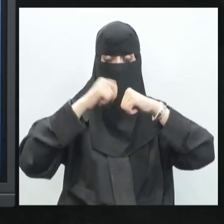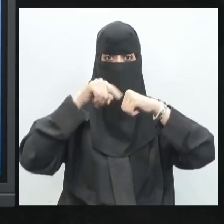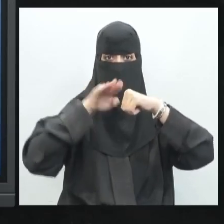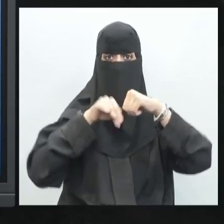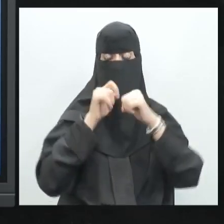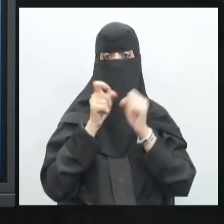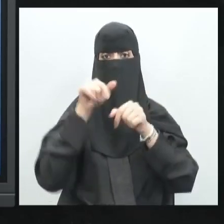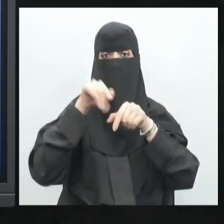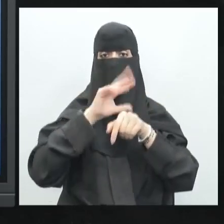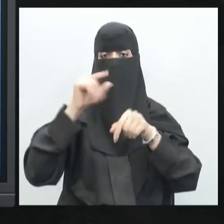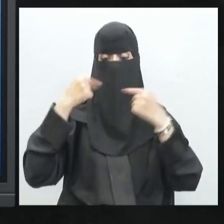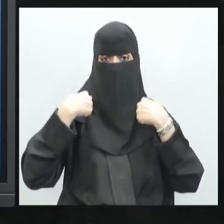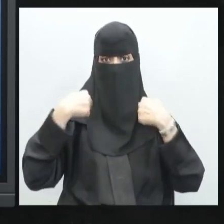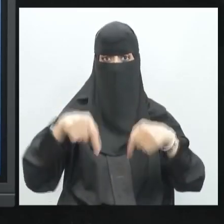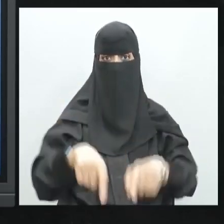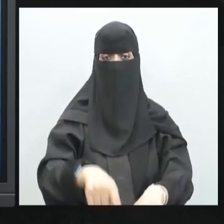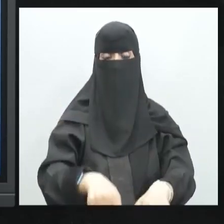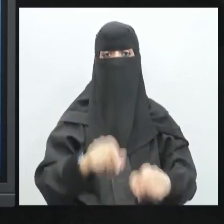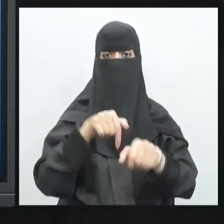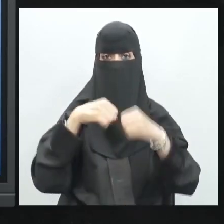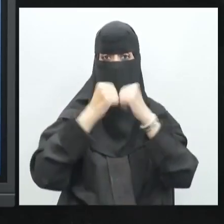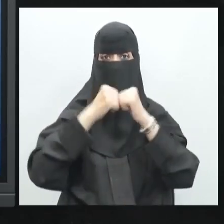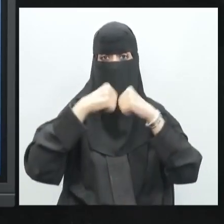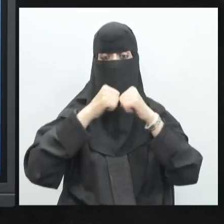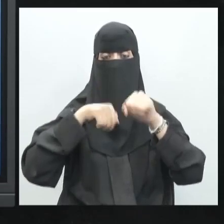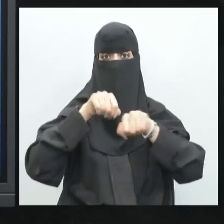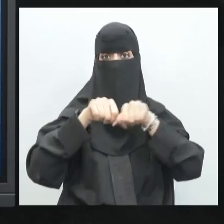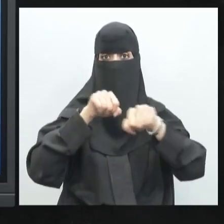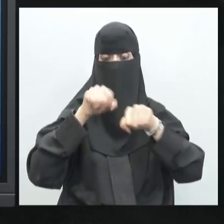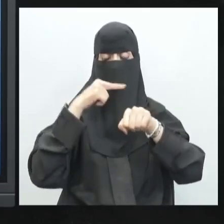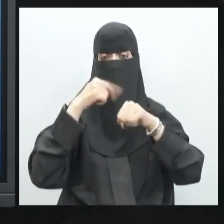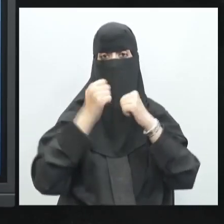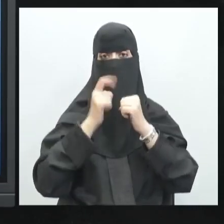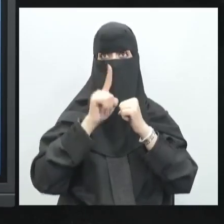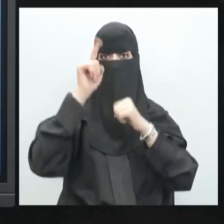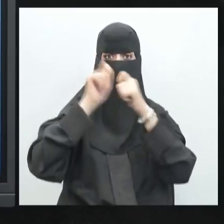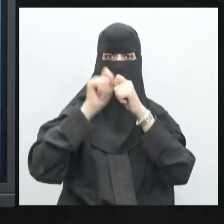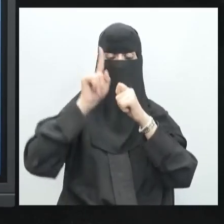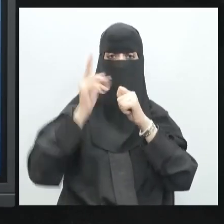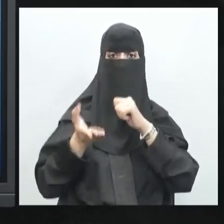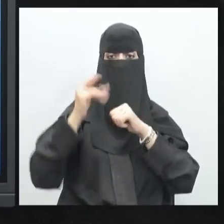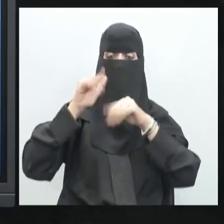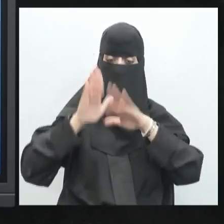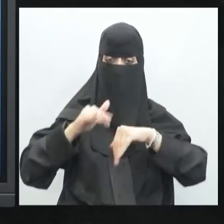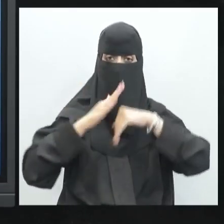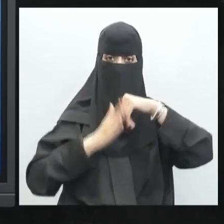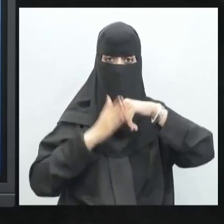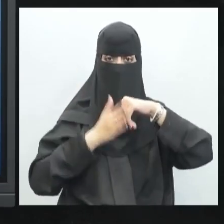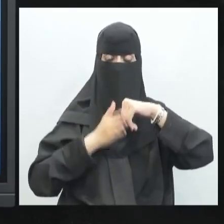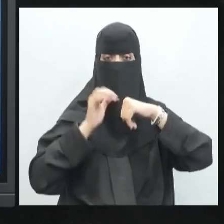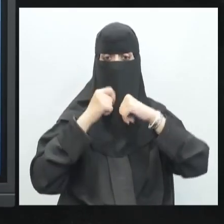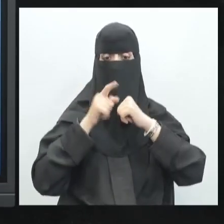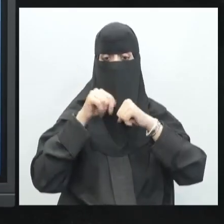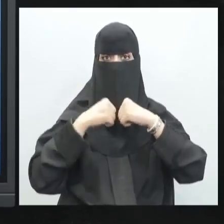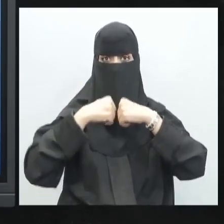عظمة الفاخر مع عظمة الساد حتى نمنع حتى نقلل من الاحتكاك الله سبحانه وتعالى أوجد هذا الغضروف